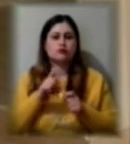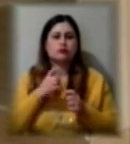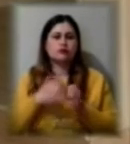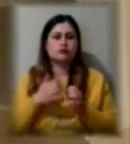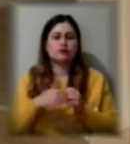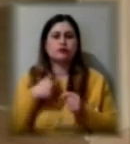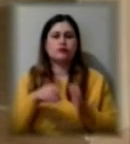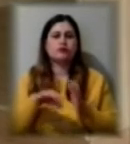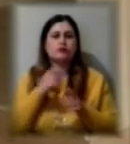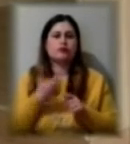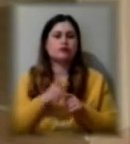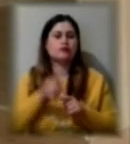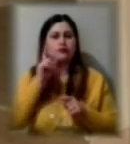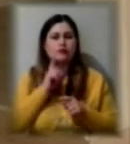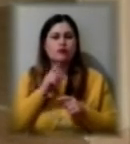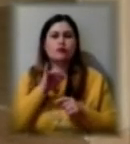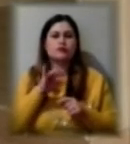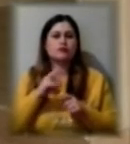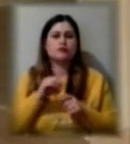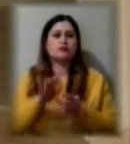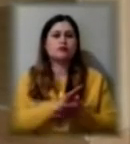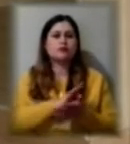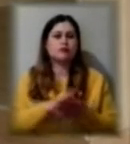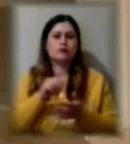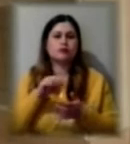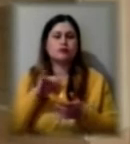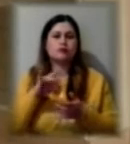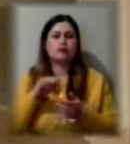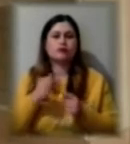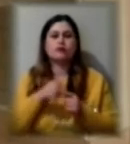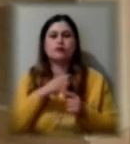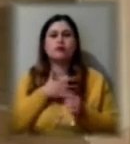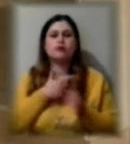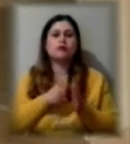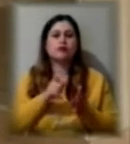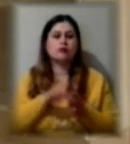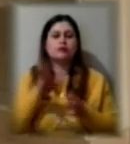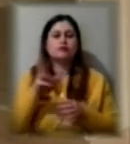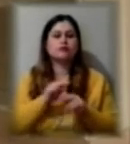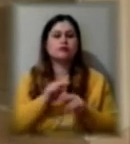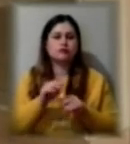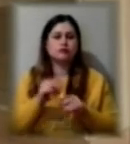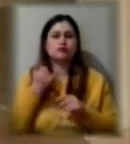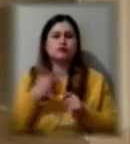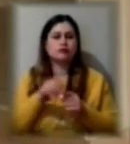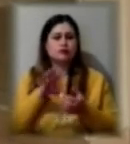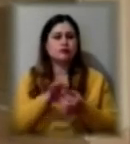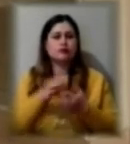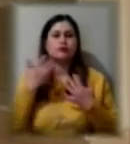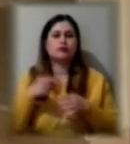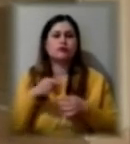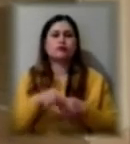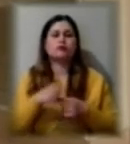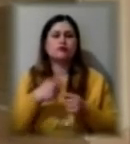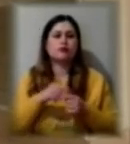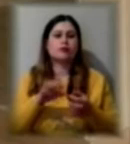комфортну освітню безкоштовну платформу «Мій клас», всі вчителі зареєструвалися на ній, під'єднали туди